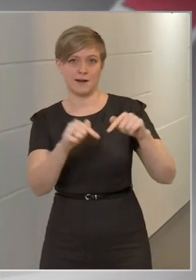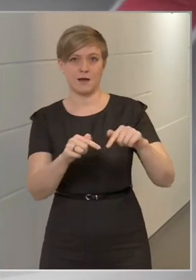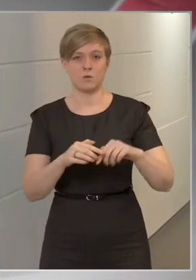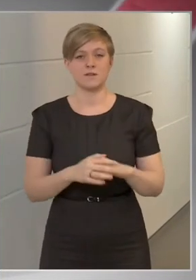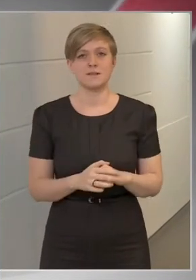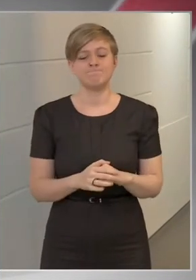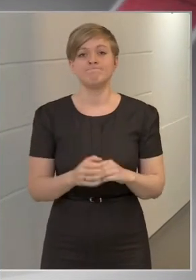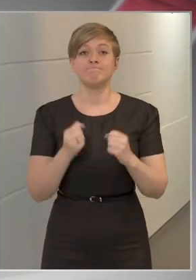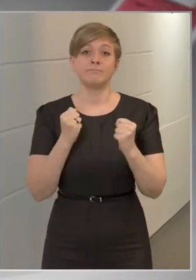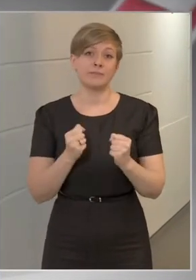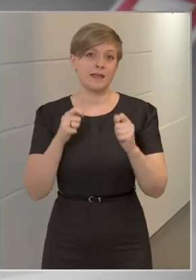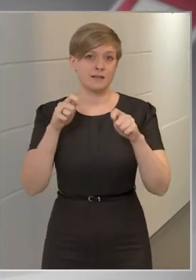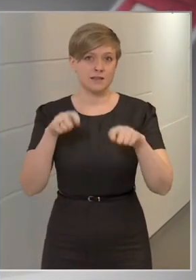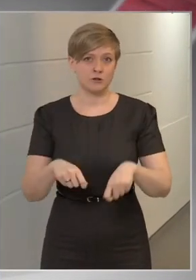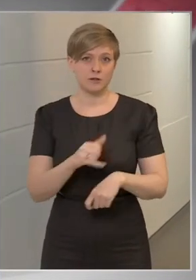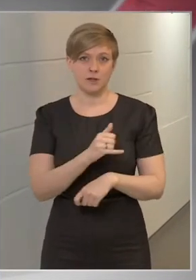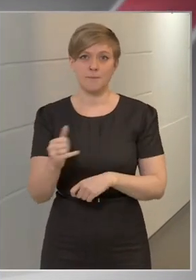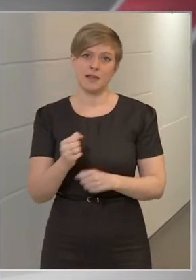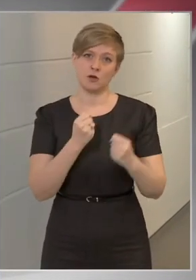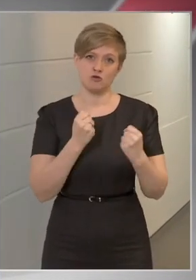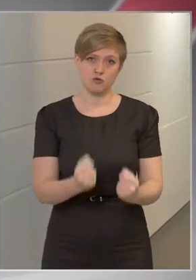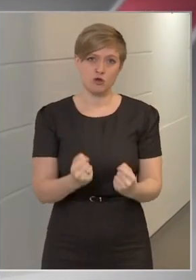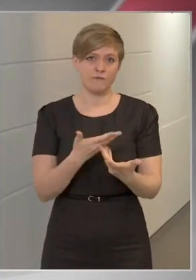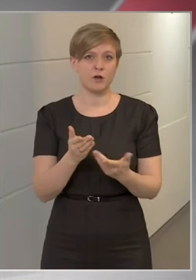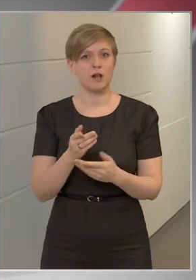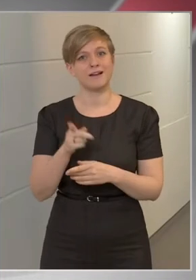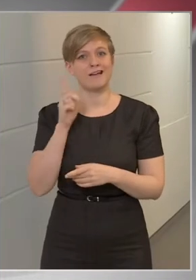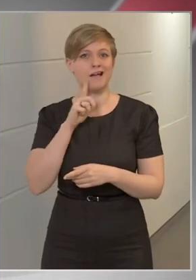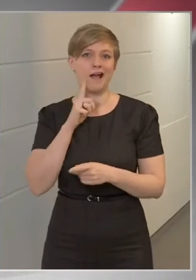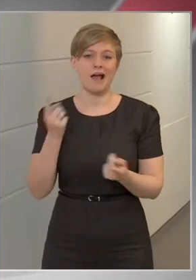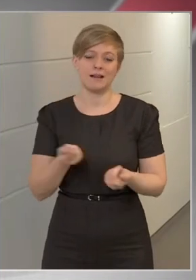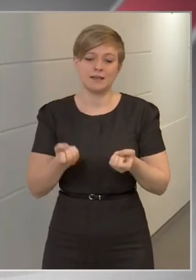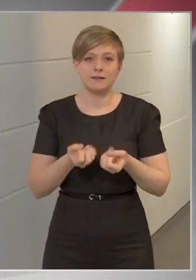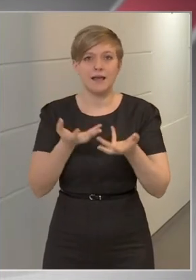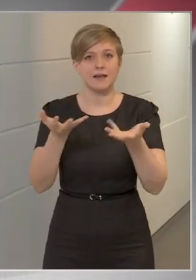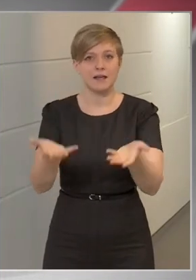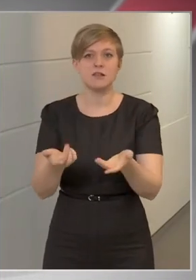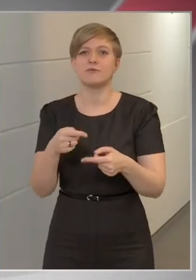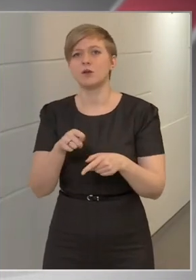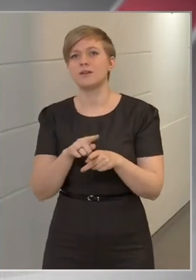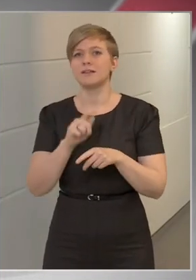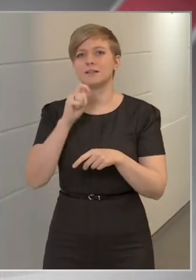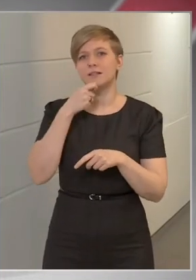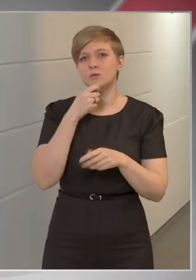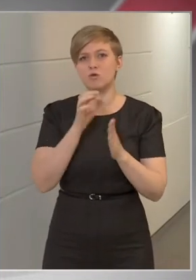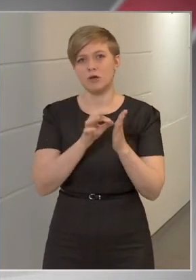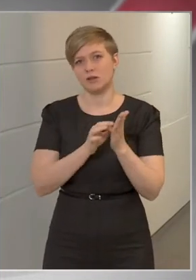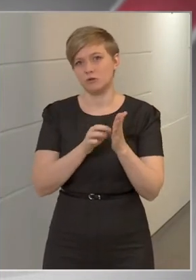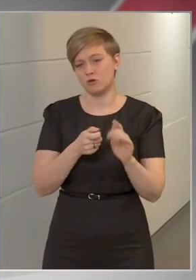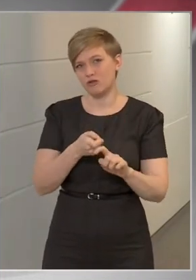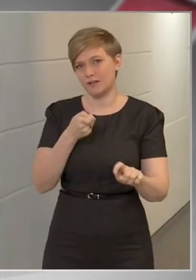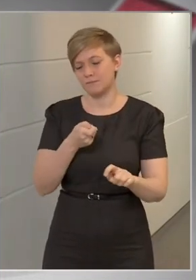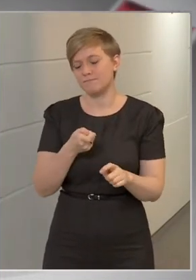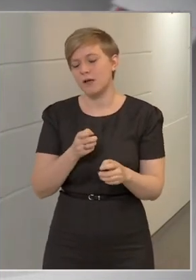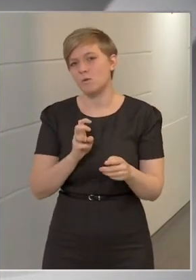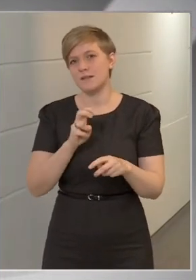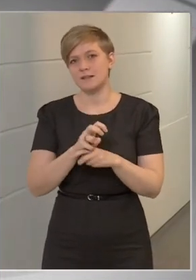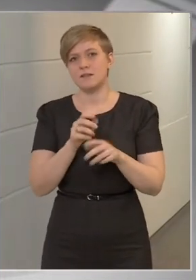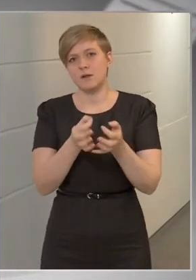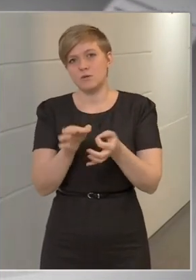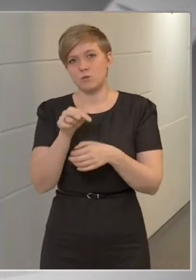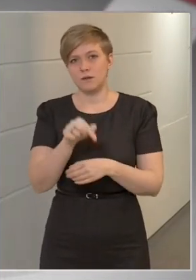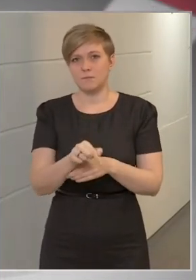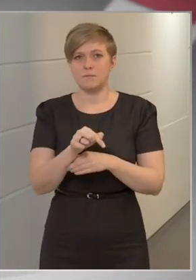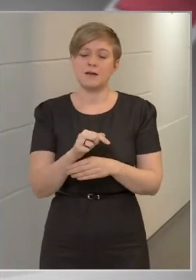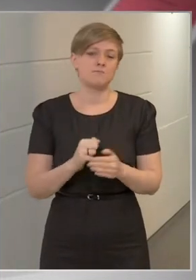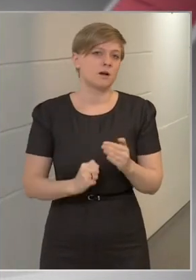Nehéz eldönteni, hogy melyik a súlyosabb, az, hogy valaki áll hírt terjeszt, hogy ezzel egyébként titkos adatot sért meg. Hozzáteszom az ügyben egyébként,